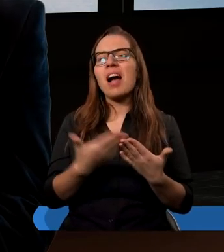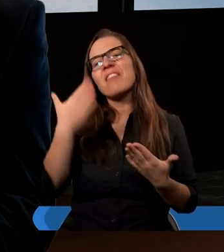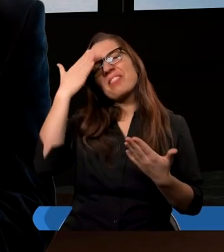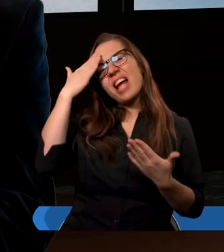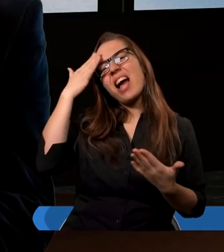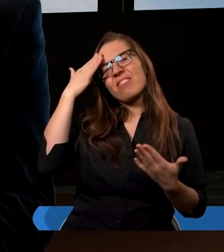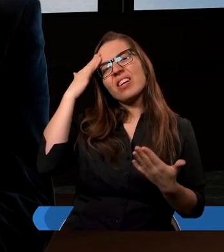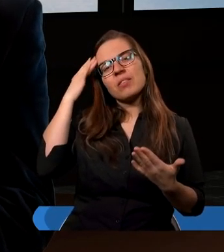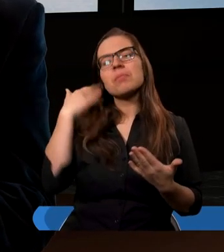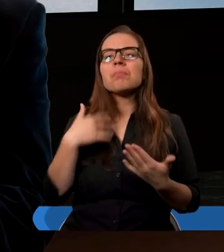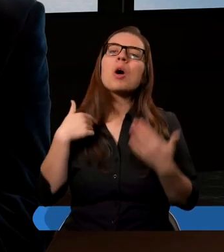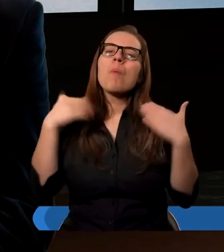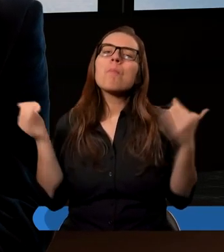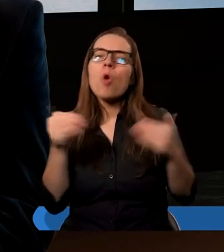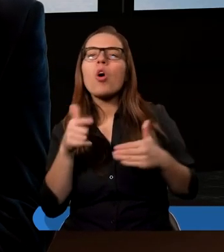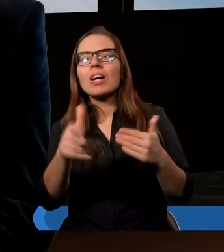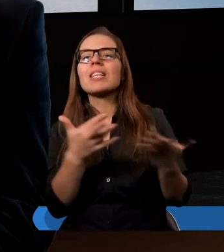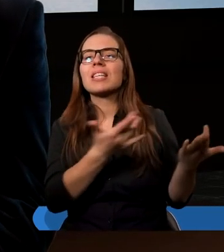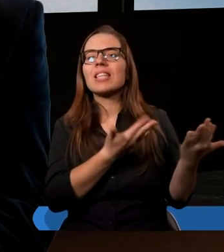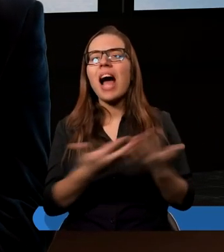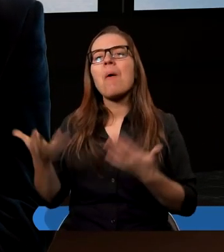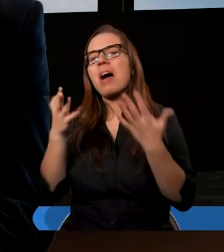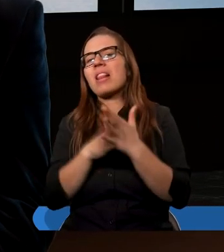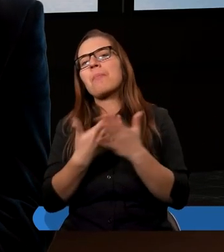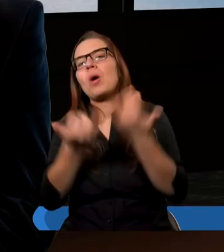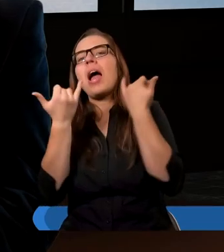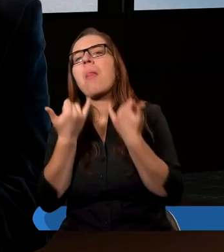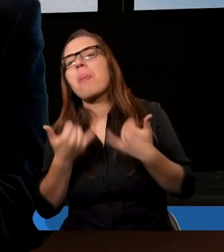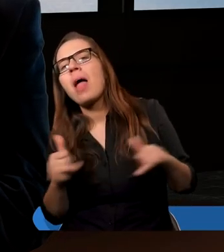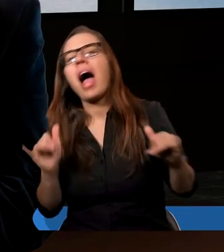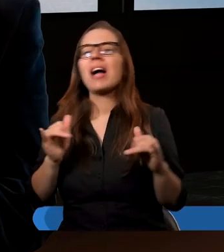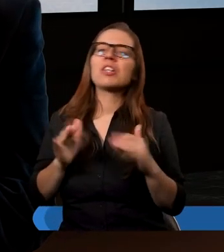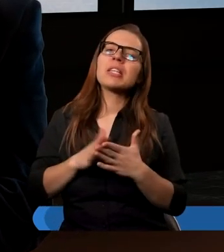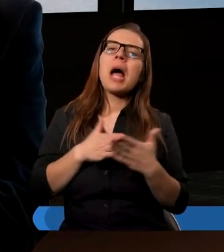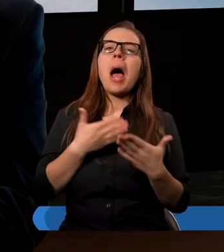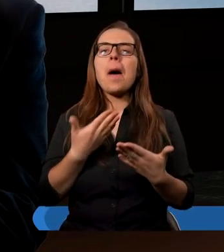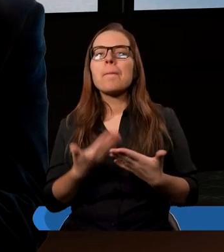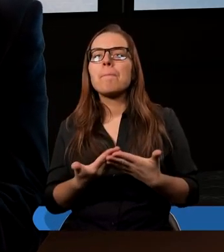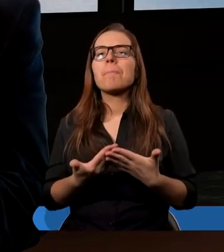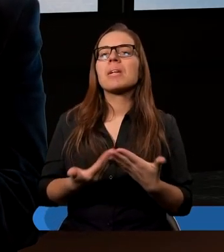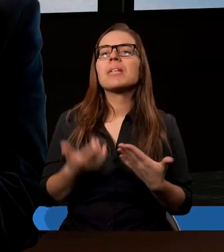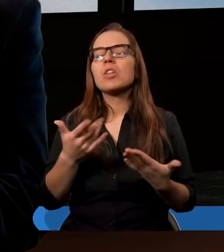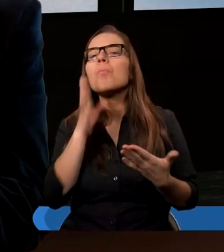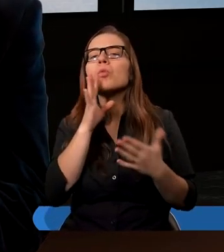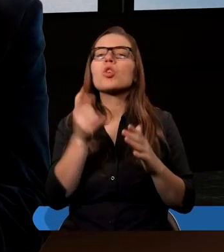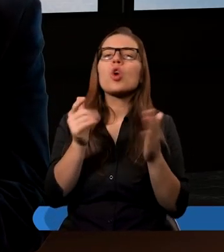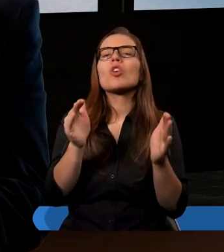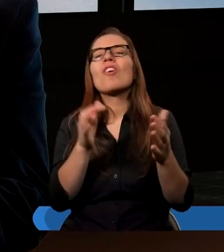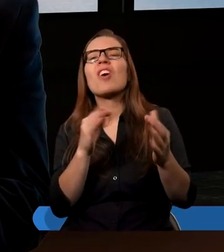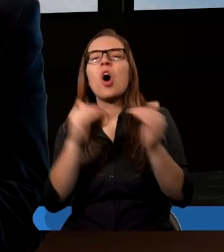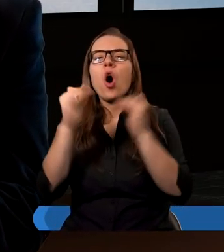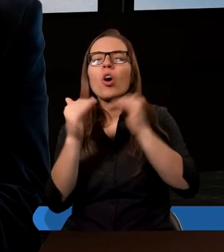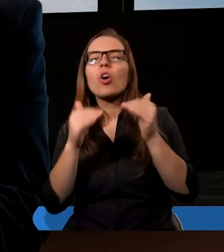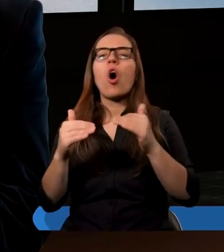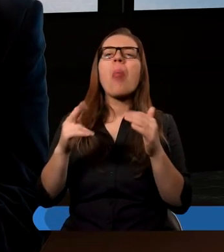wiesz, to możemy załatwić inaczej. To inaczej to jest na granicy, na